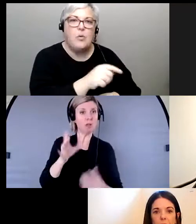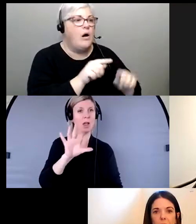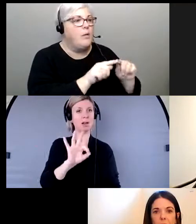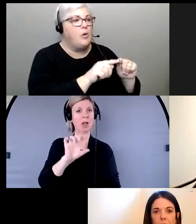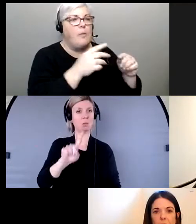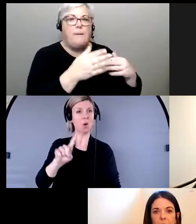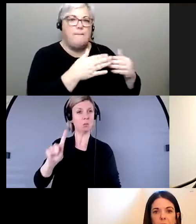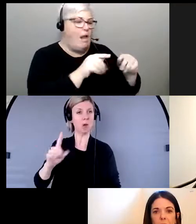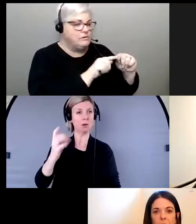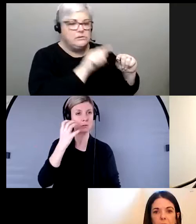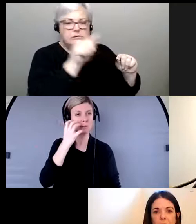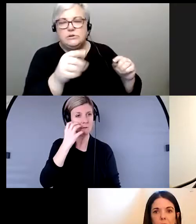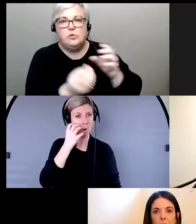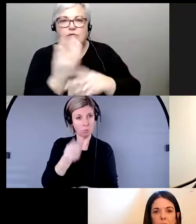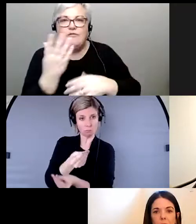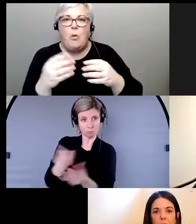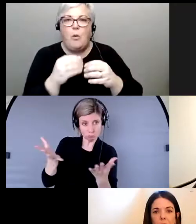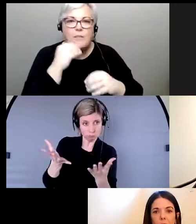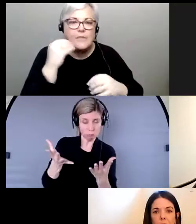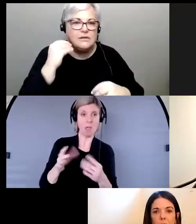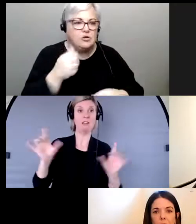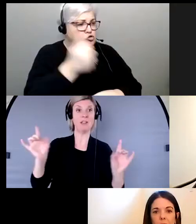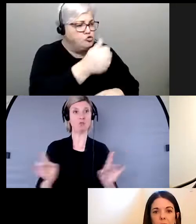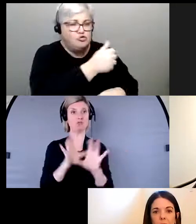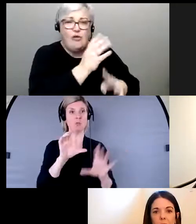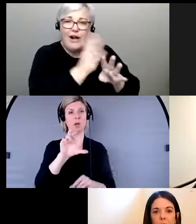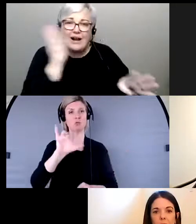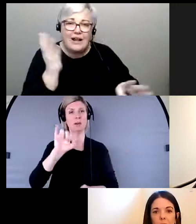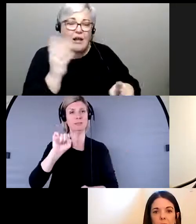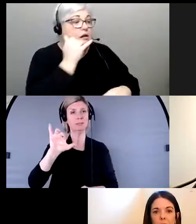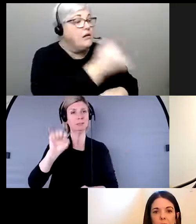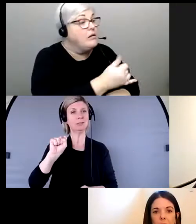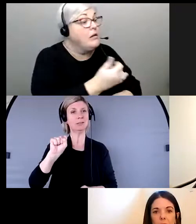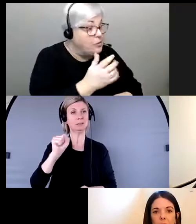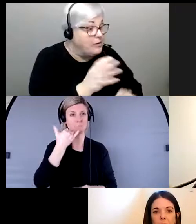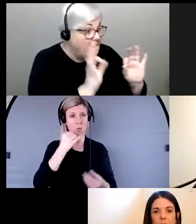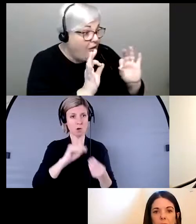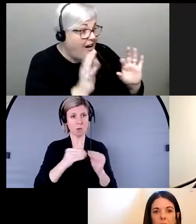résidence. Chaque cliente a reçu un téléphone lui permettant d'appeler les services d'urgence.